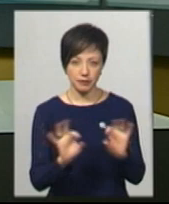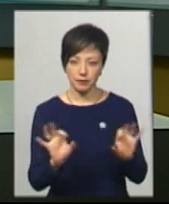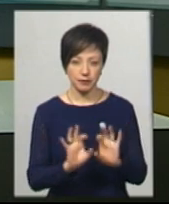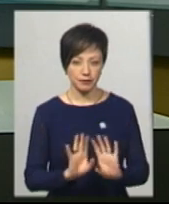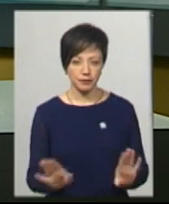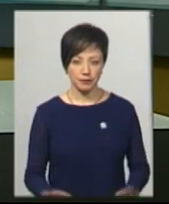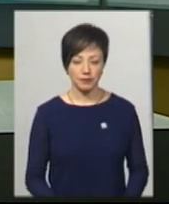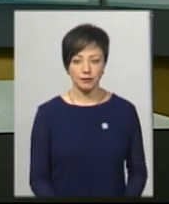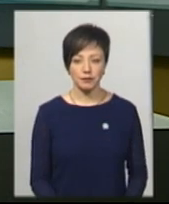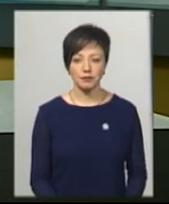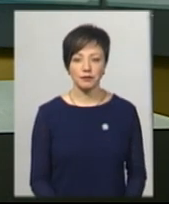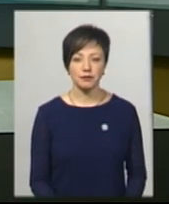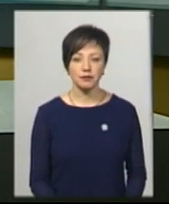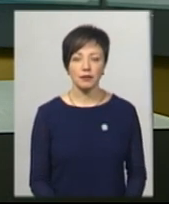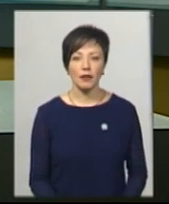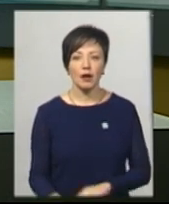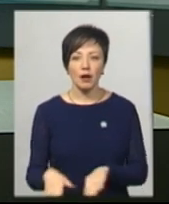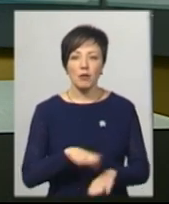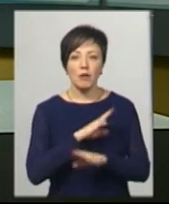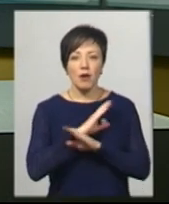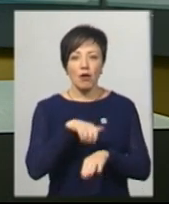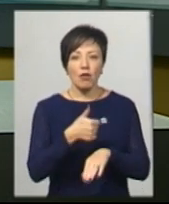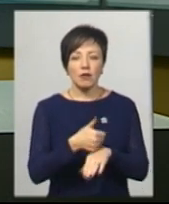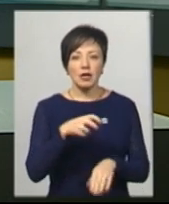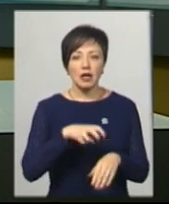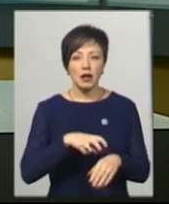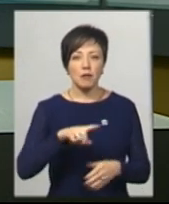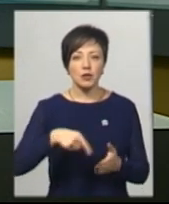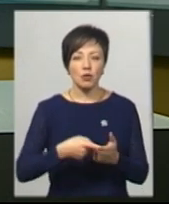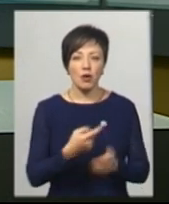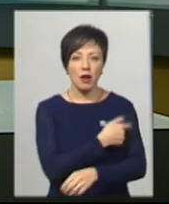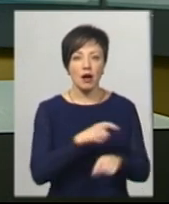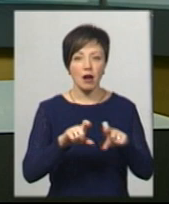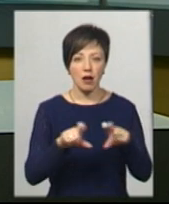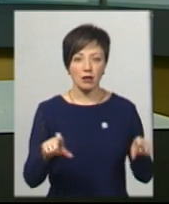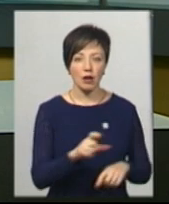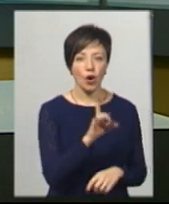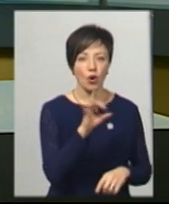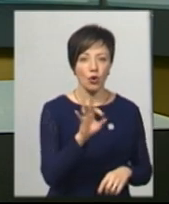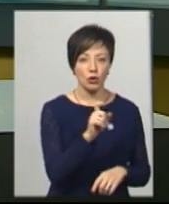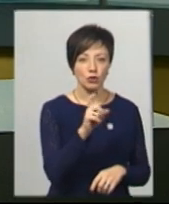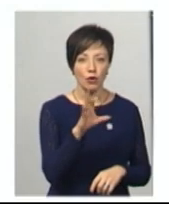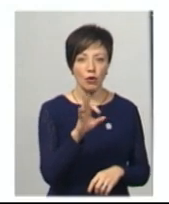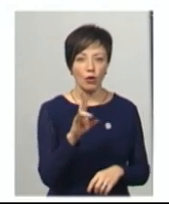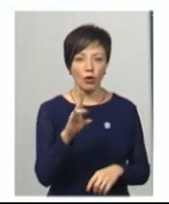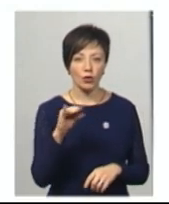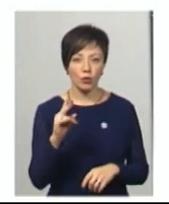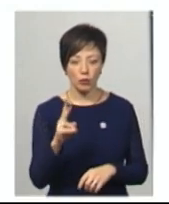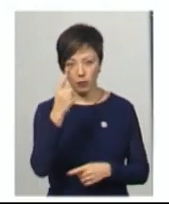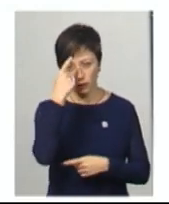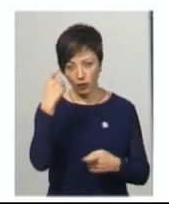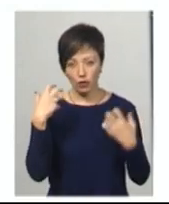оприлюднюють. Помер головний лікар Хмельницької міської лікарні Володимир Розгонюк. Про це повідомив начальник